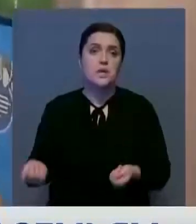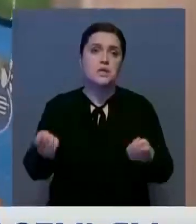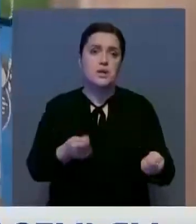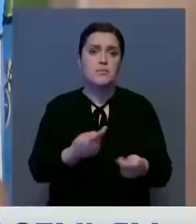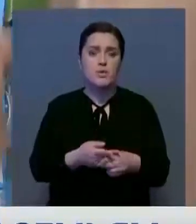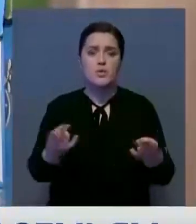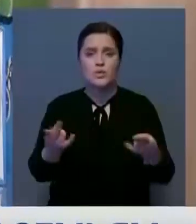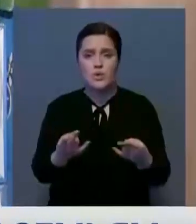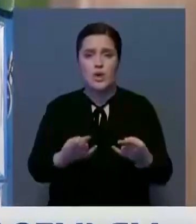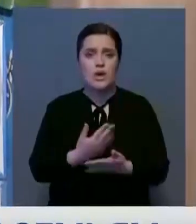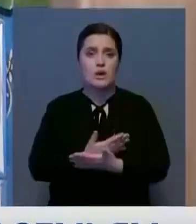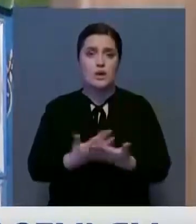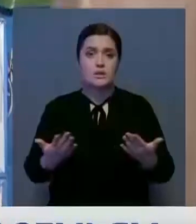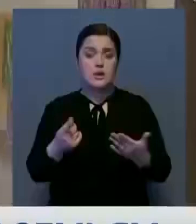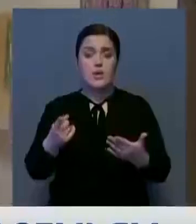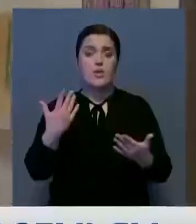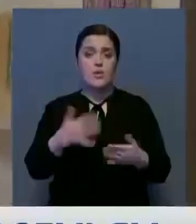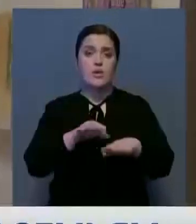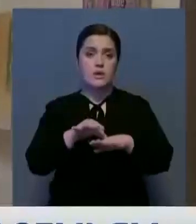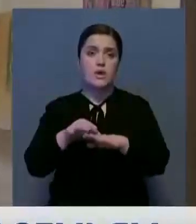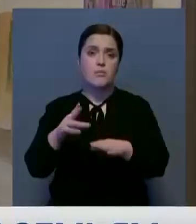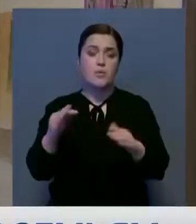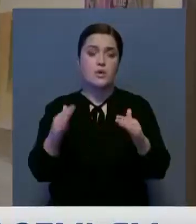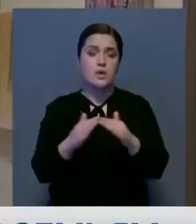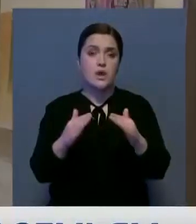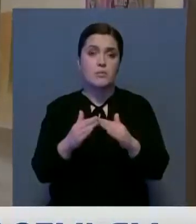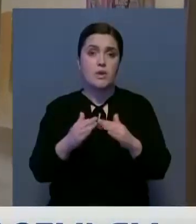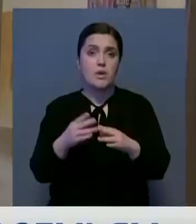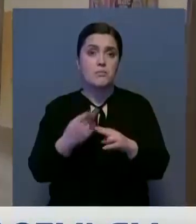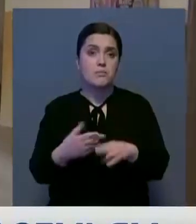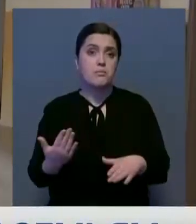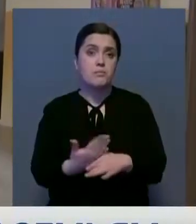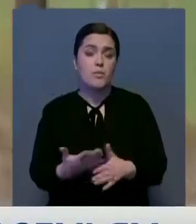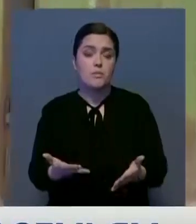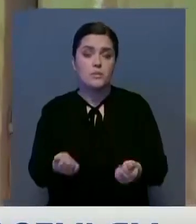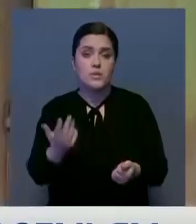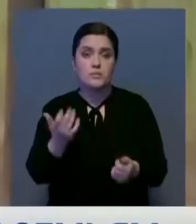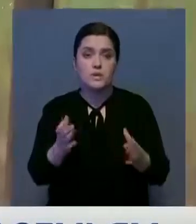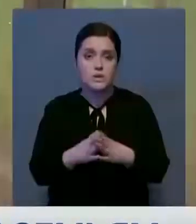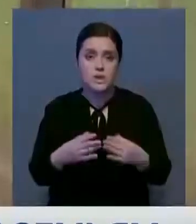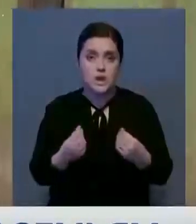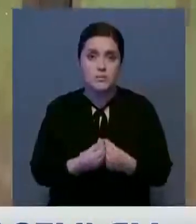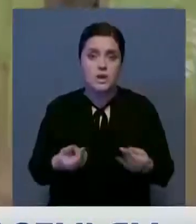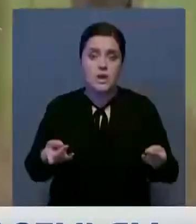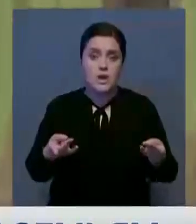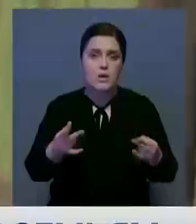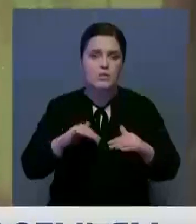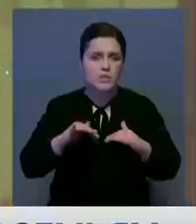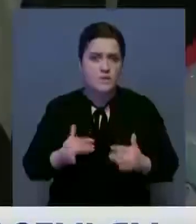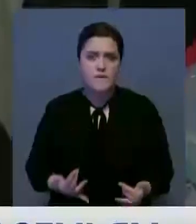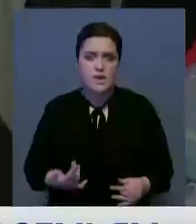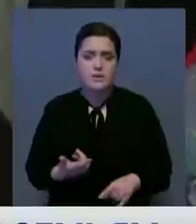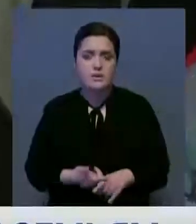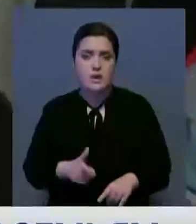а Шинар уже их развозила по домам. В тот момент гуманитарную помощь получили 500 семей. Уставала сильно, признается Шинар, но при этом